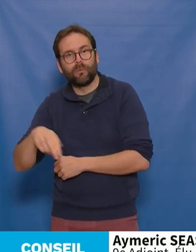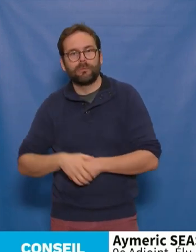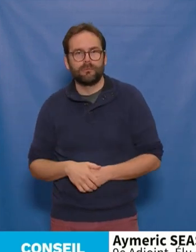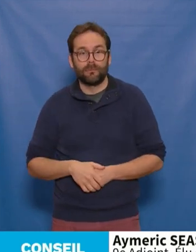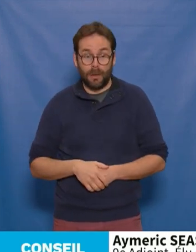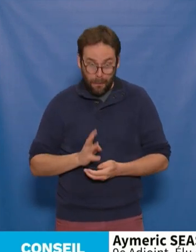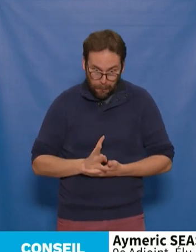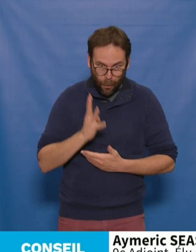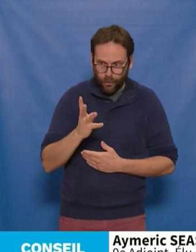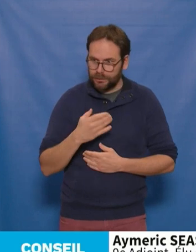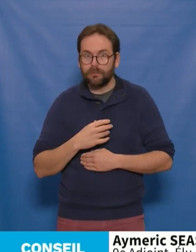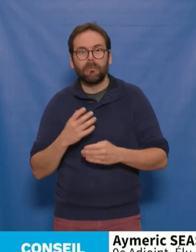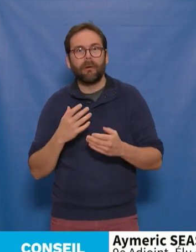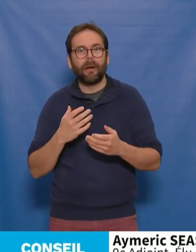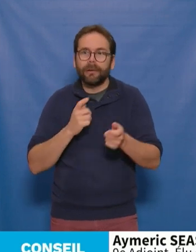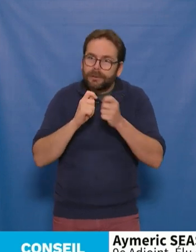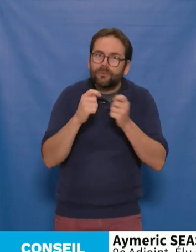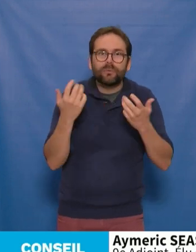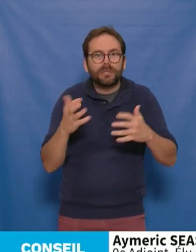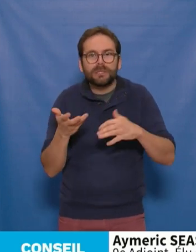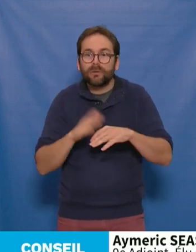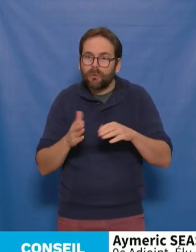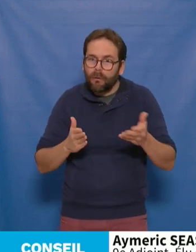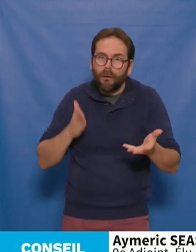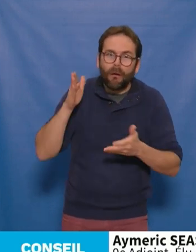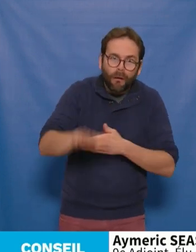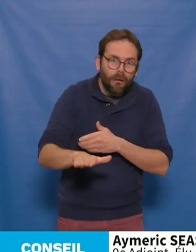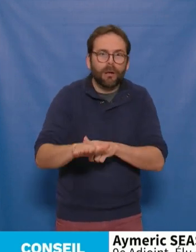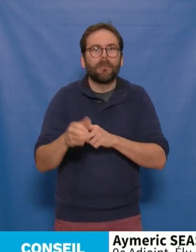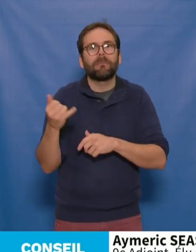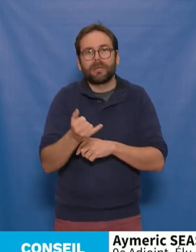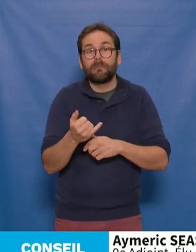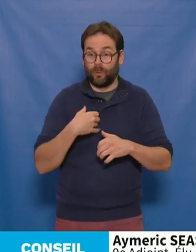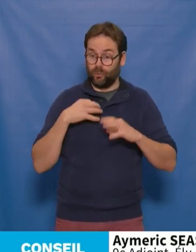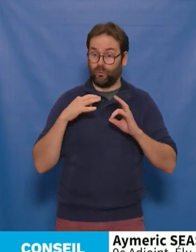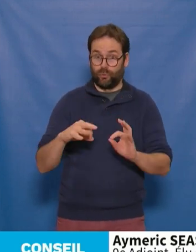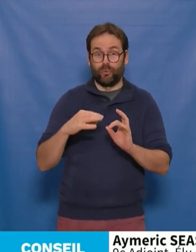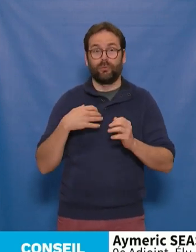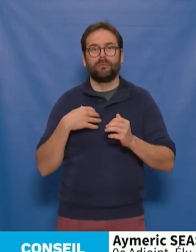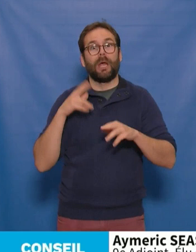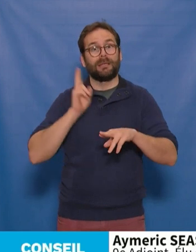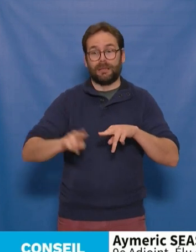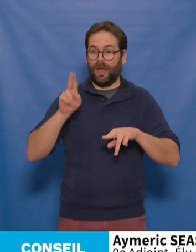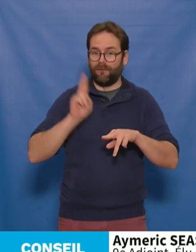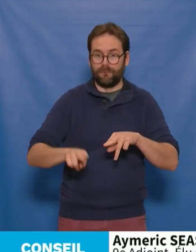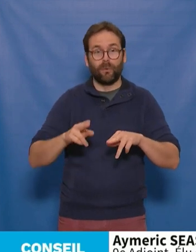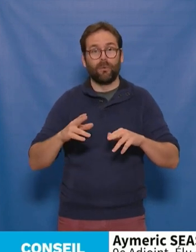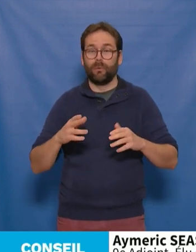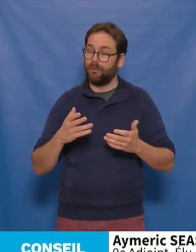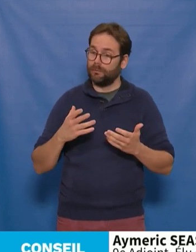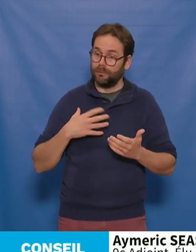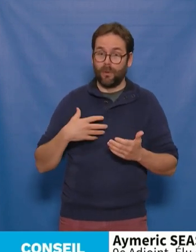beaucoup parlé, je ne vais pas tellement plus avant. Il est temps de lancer donc les opérations de travaux qui vous sont